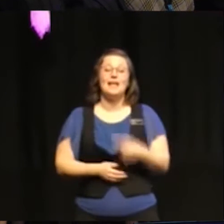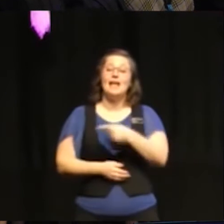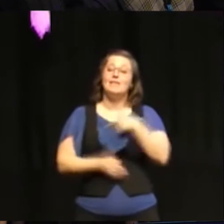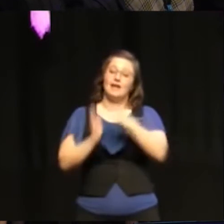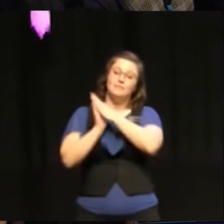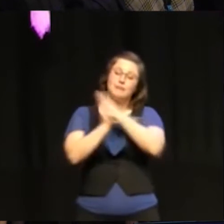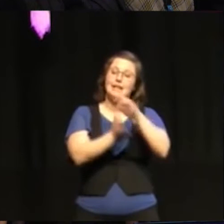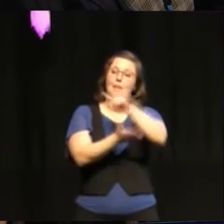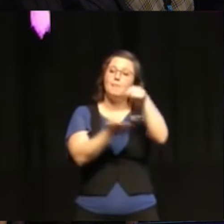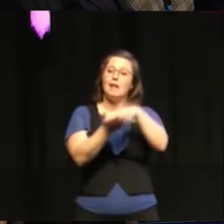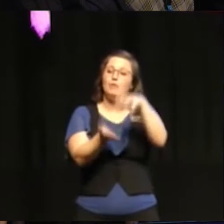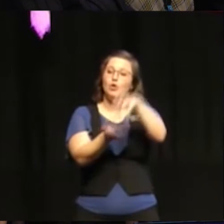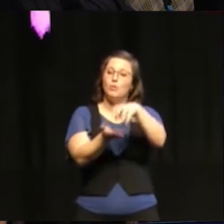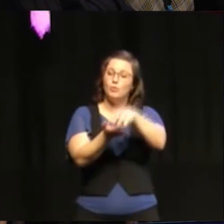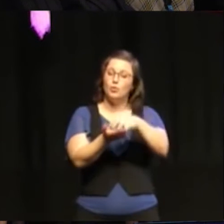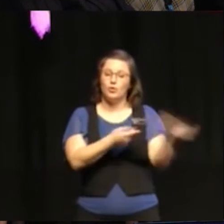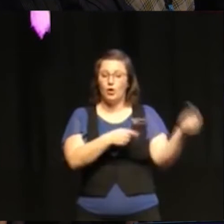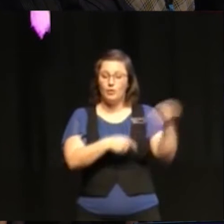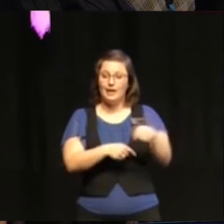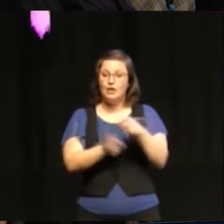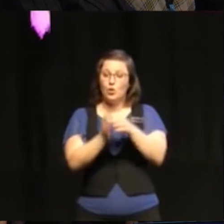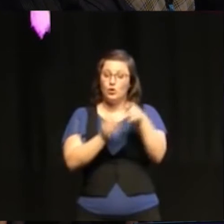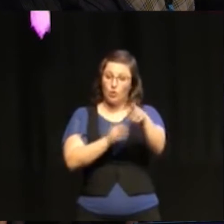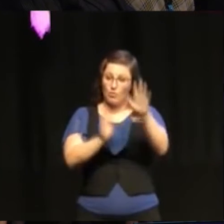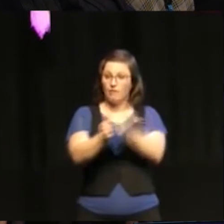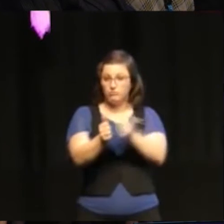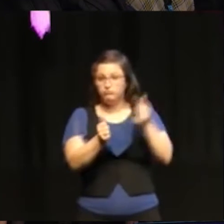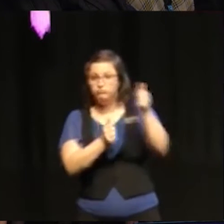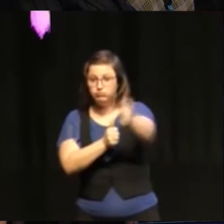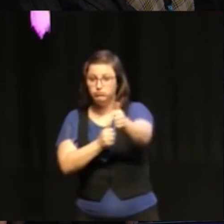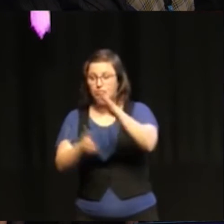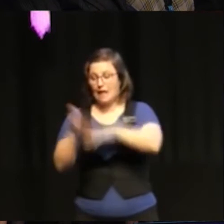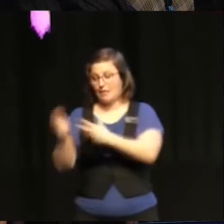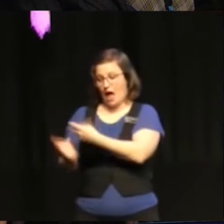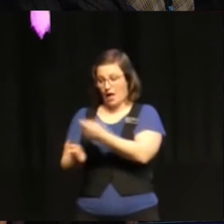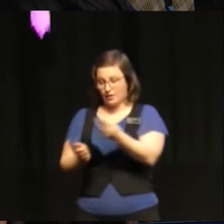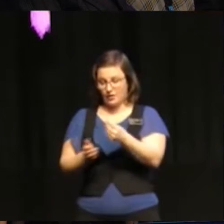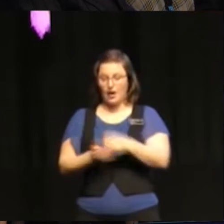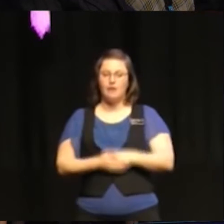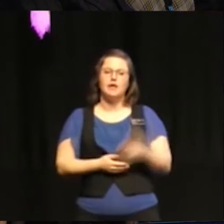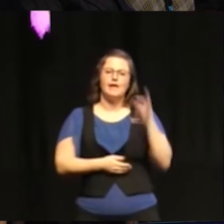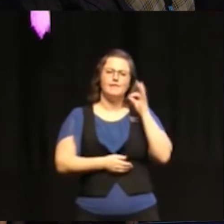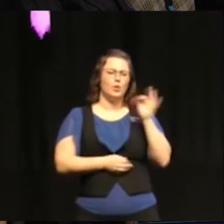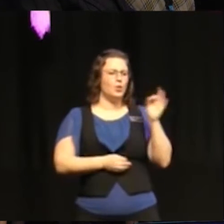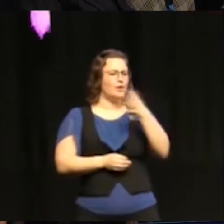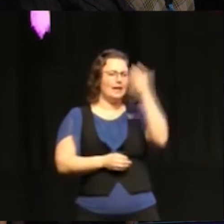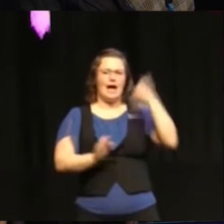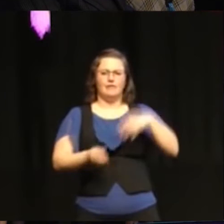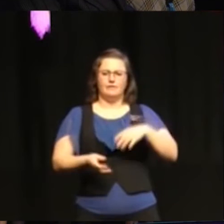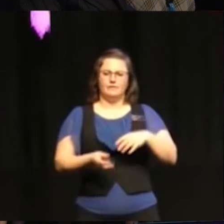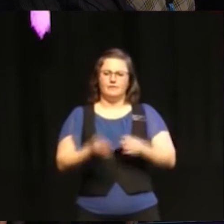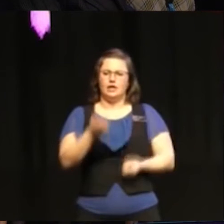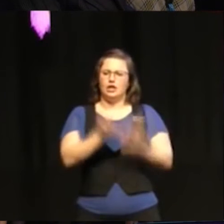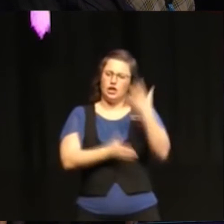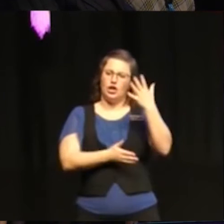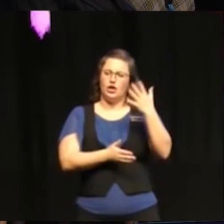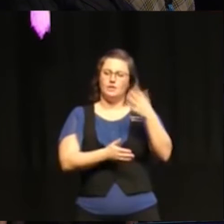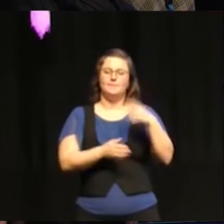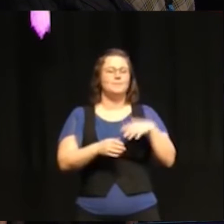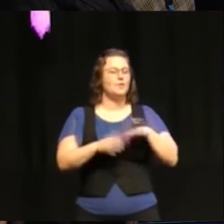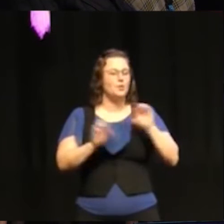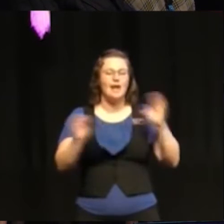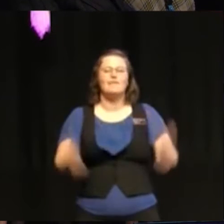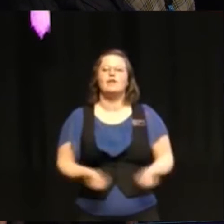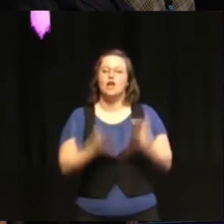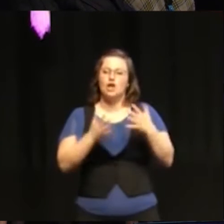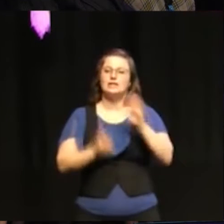ni har hunnit längre än de flesta andra. Hur organiserar ni er för att vara med i den här processen om Agenda, att genomföra Agenda